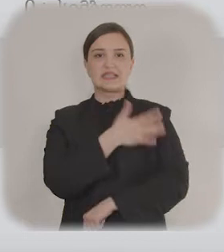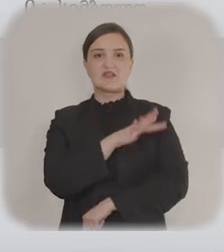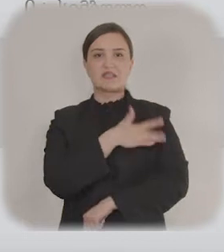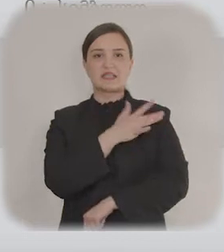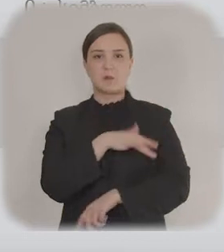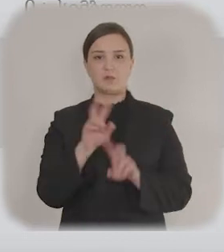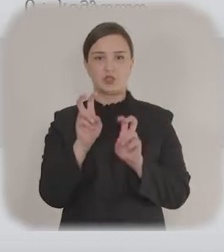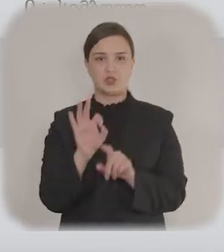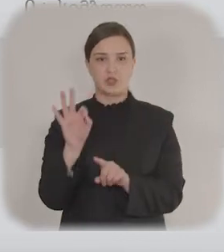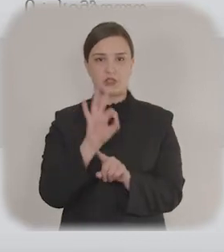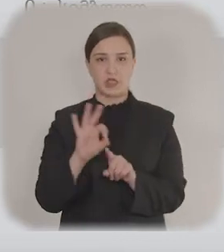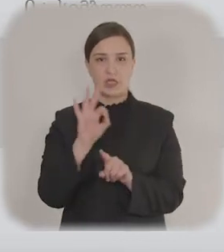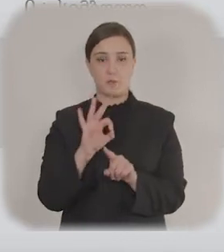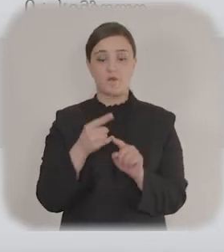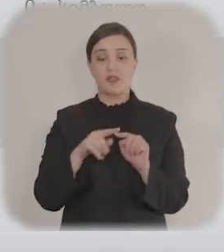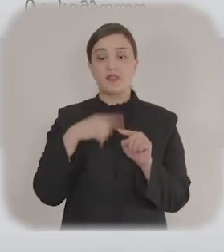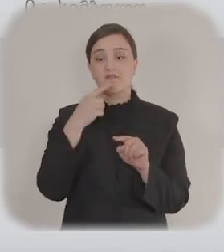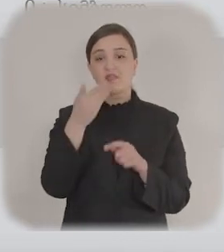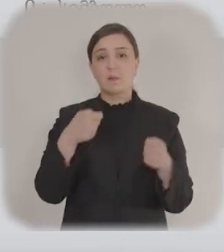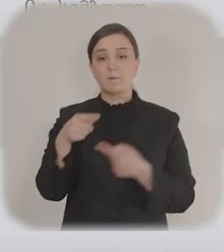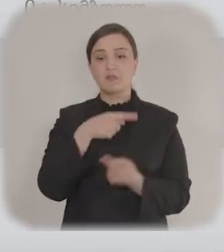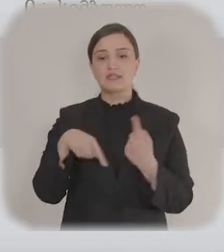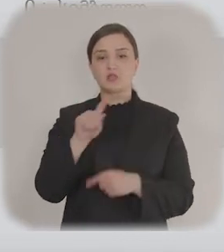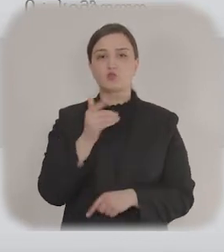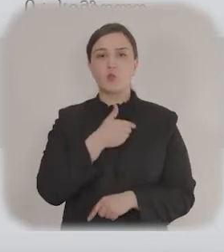belə bir şey mövcud olduğu təqdirdə qeyd edin.